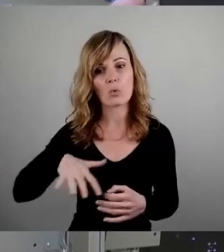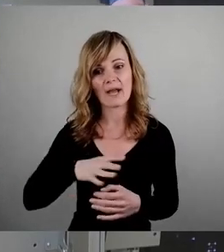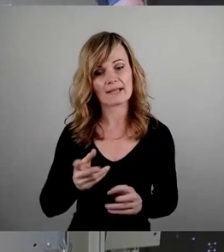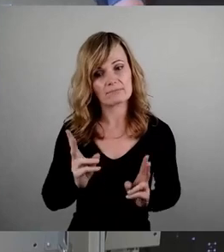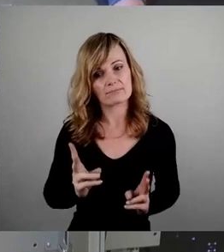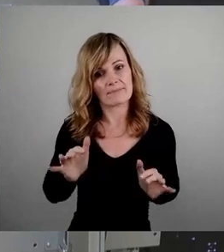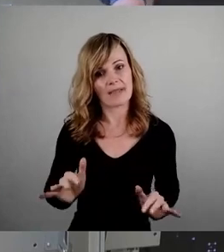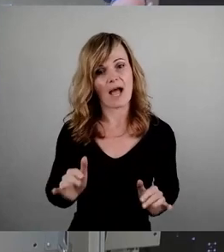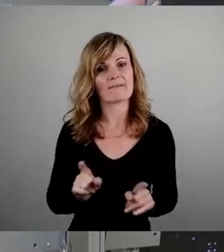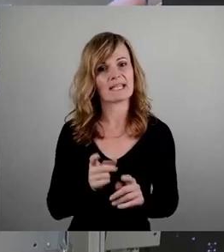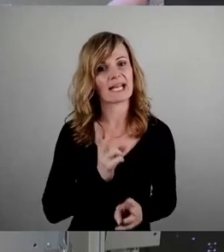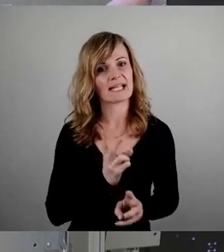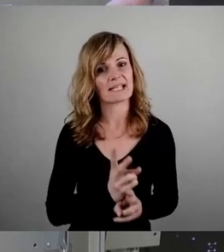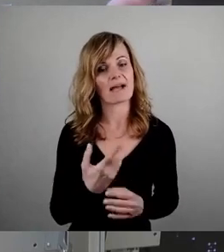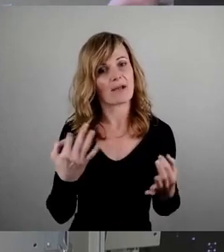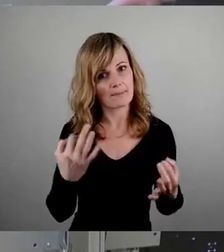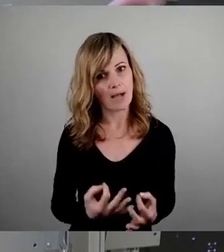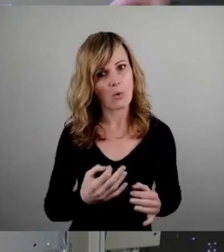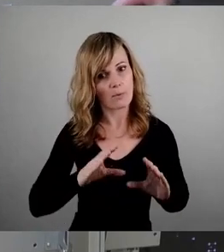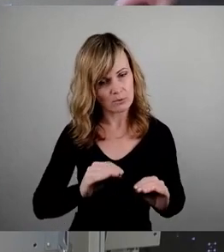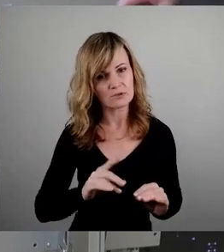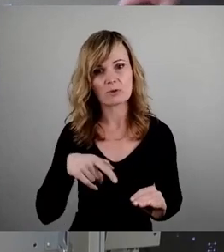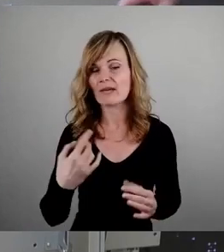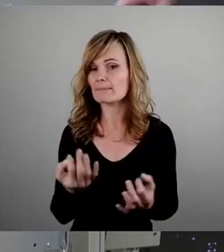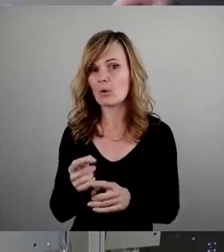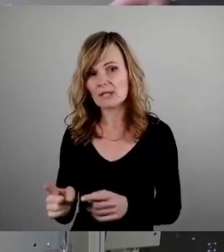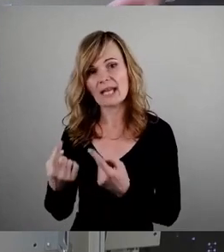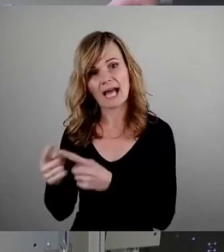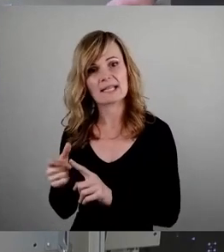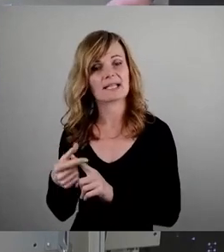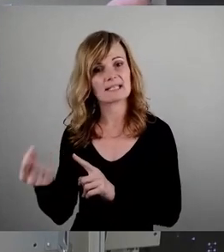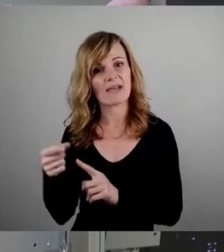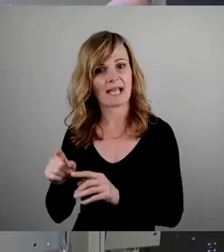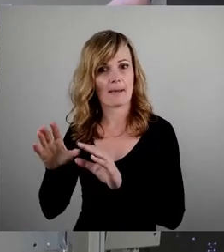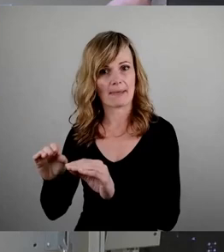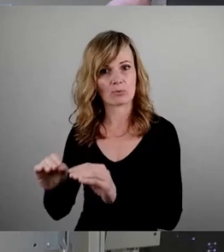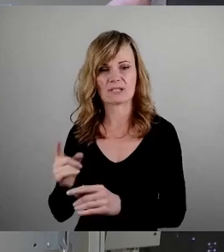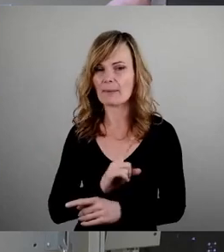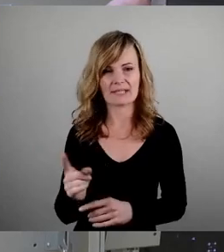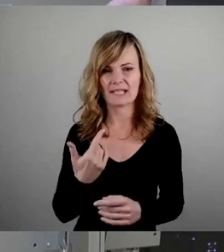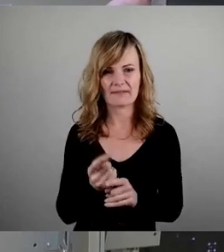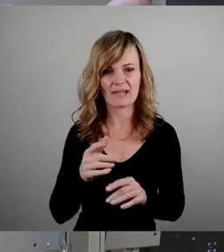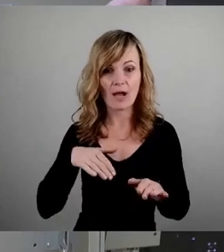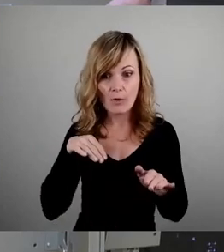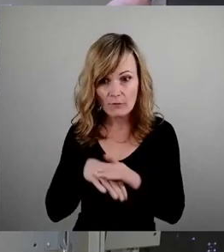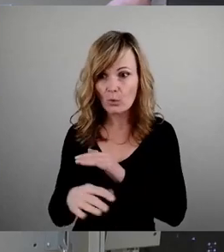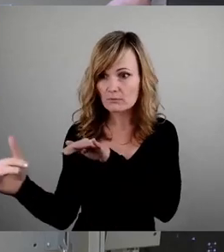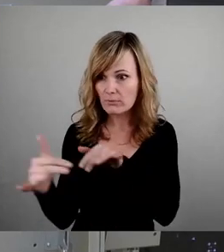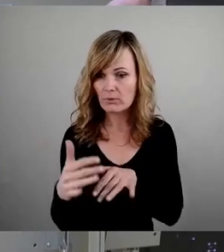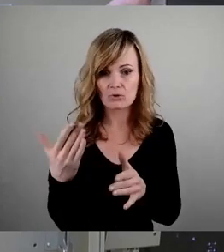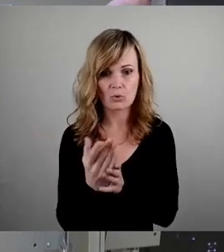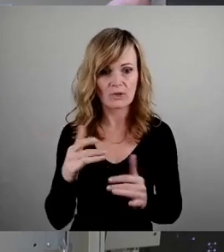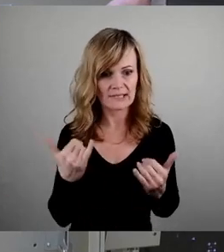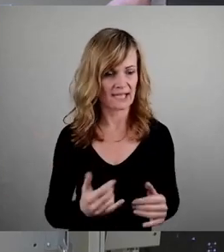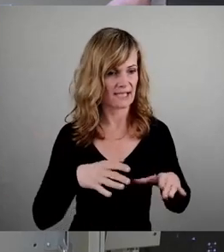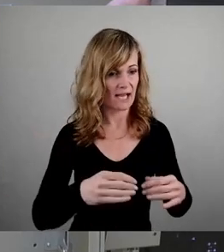brauchen und wenn man sie gerade nicht braucht, für andere Zwecke nutzen können. Aber dass wir nicht immer erst, wenn eine Fluchtbewegung schon im Gange ist, anfangen, hier